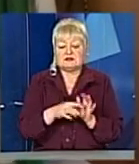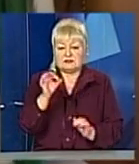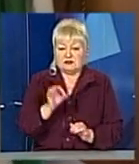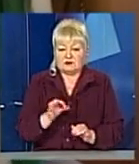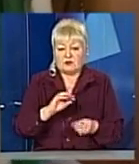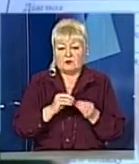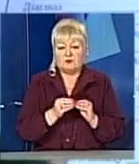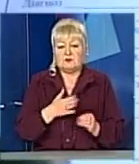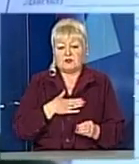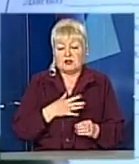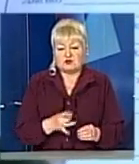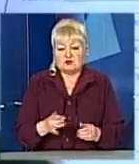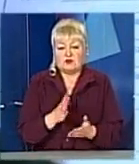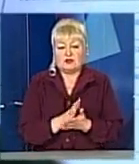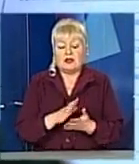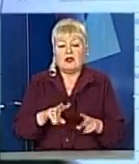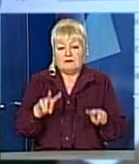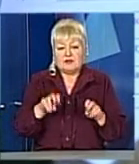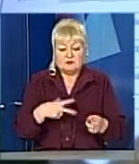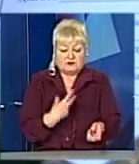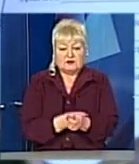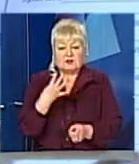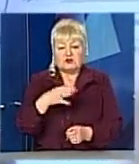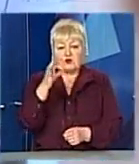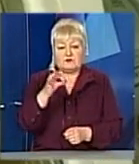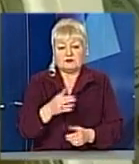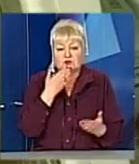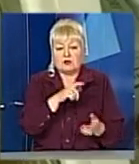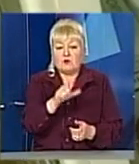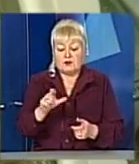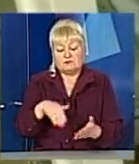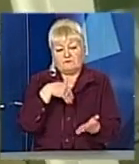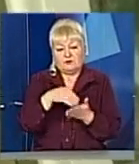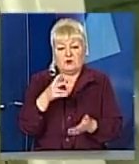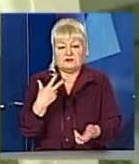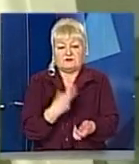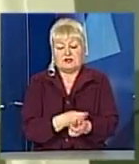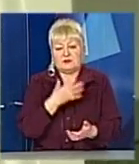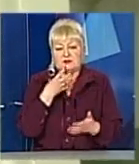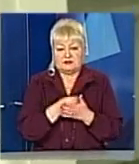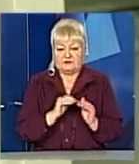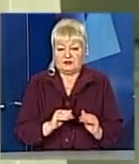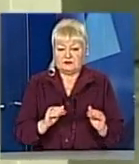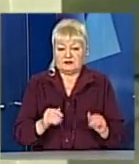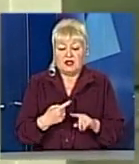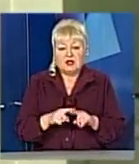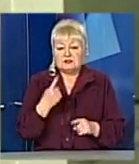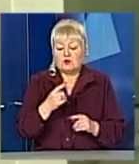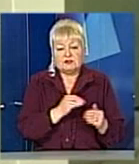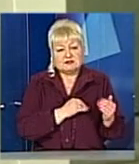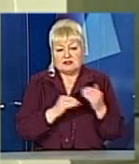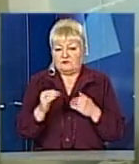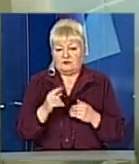нашого регіону виявилася тема вакцинації. 40% опитаних відмовилися від щеплень для своїх дітей. Це один із найвищих